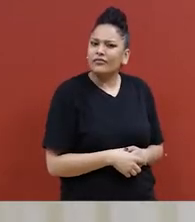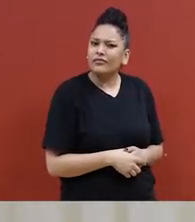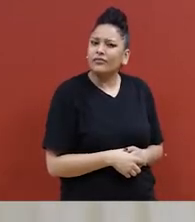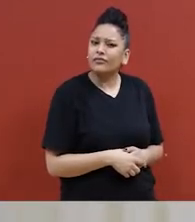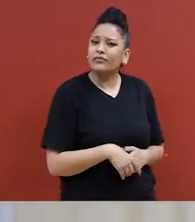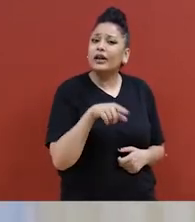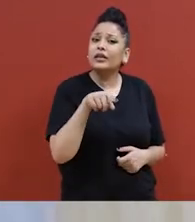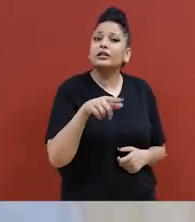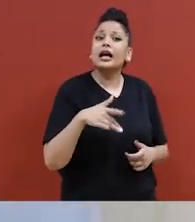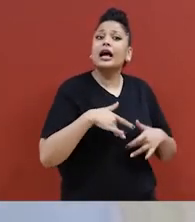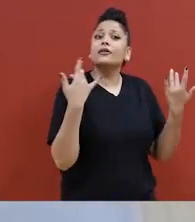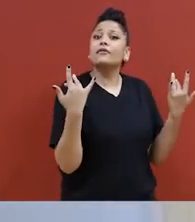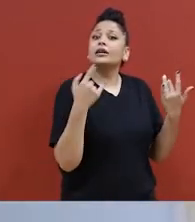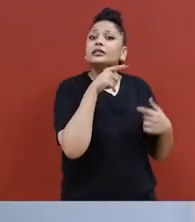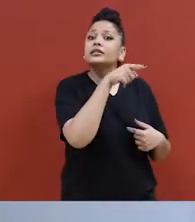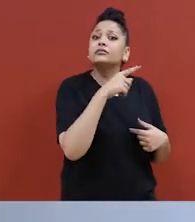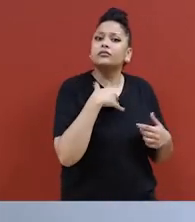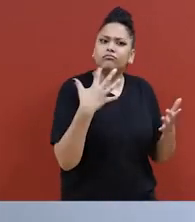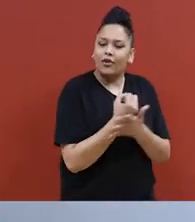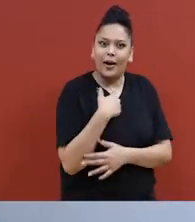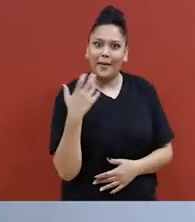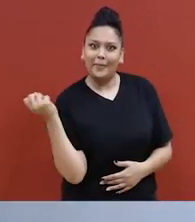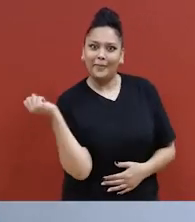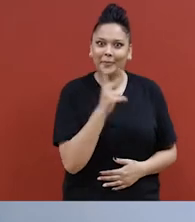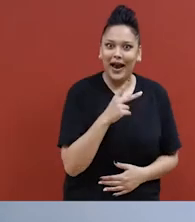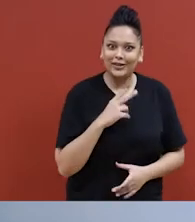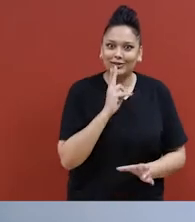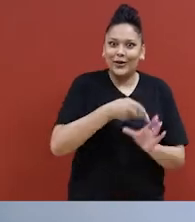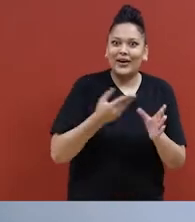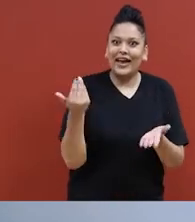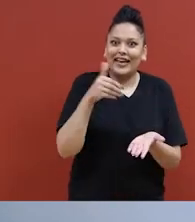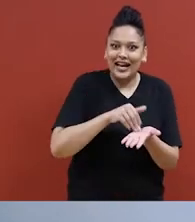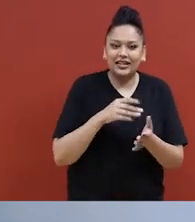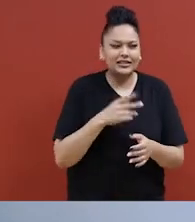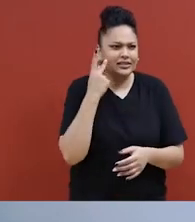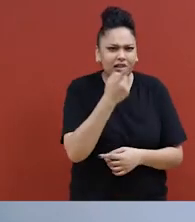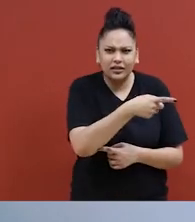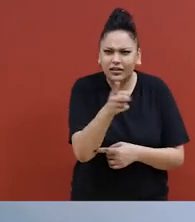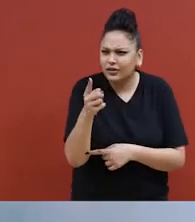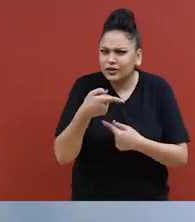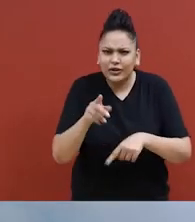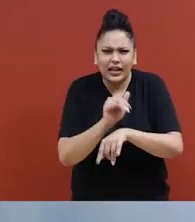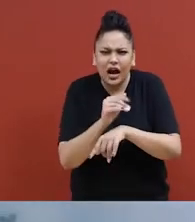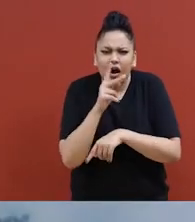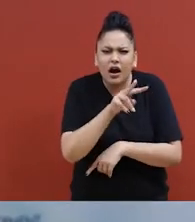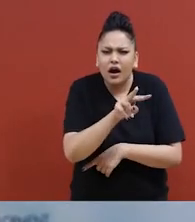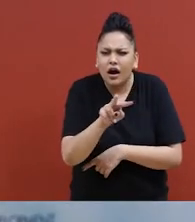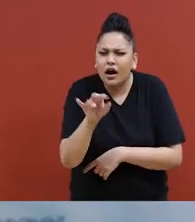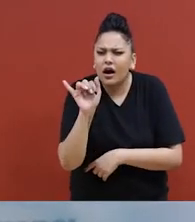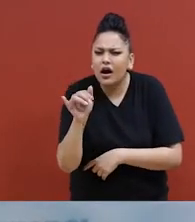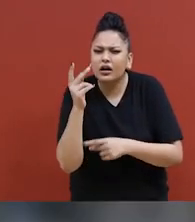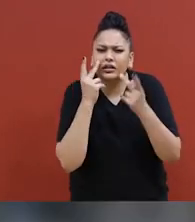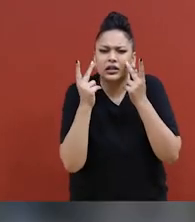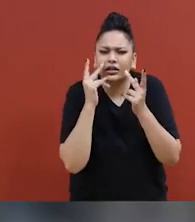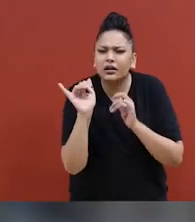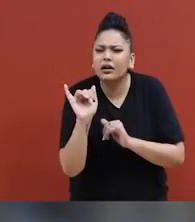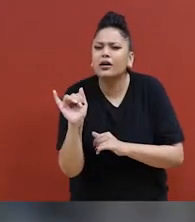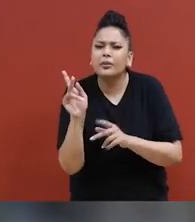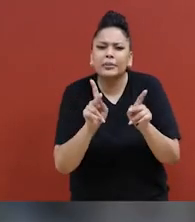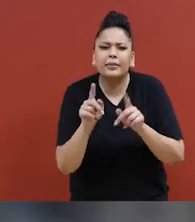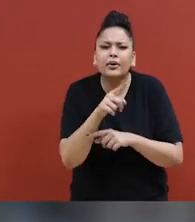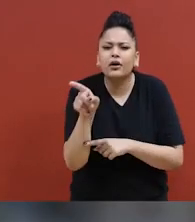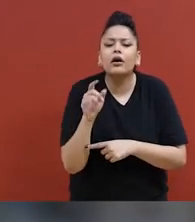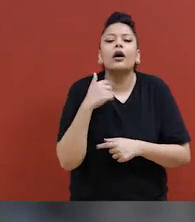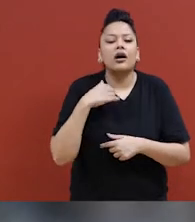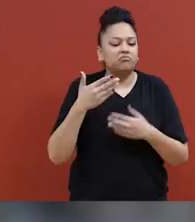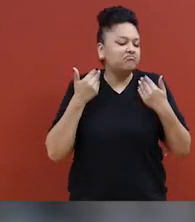J'ai vu des participantes faire ça et à travers le Wendo, j'ai été